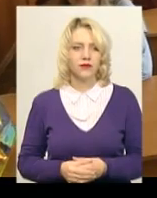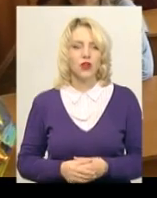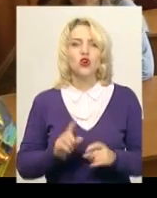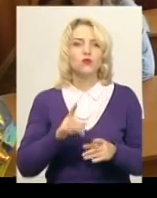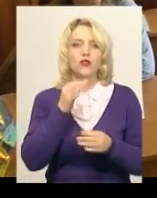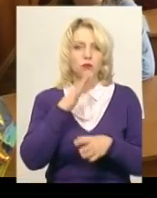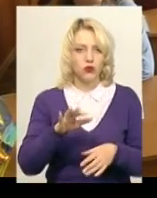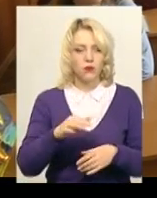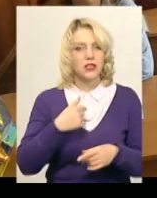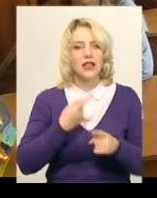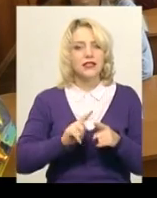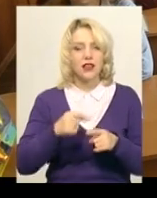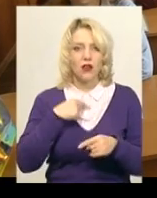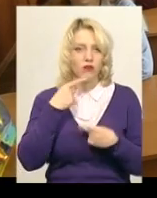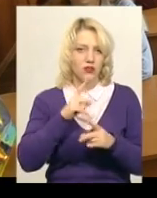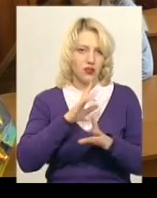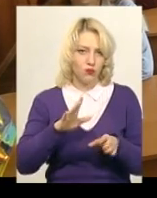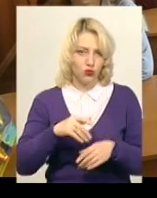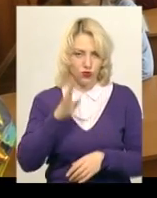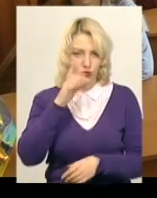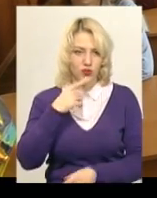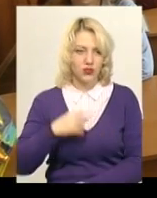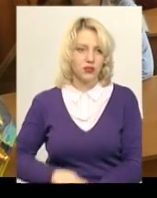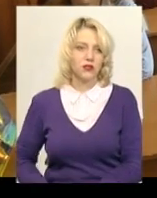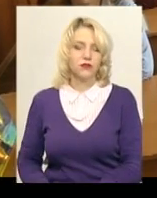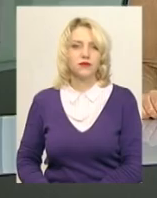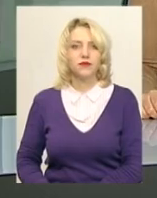Вікторія Зелінська, Олександр Горішевський. Новини Поділля Центр.